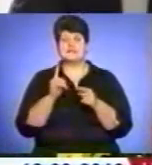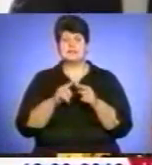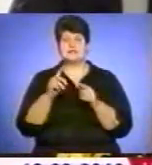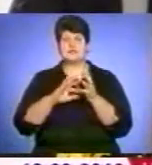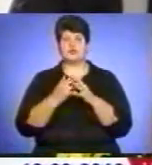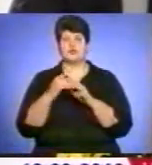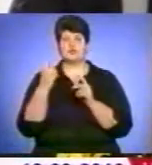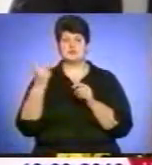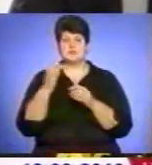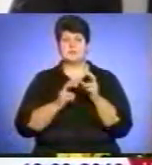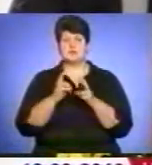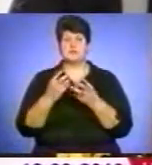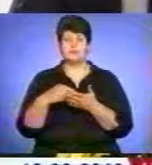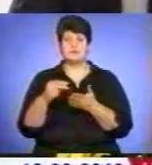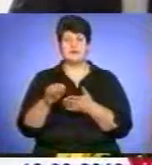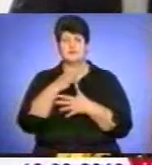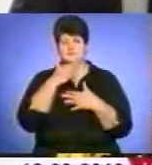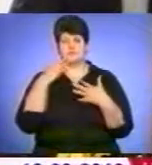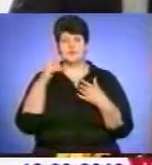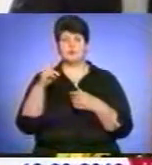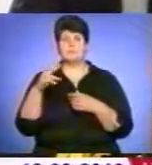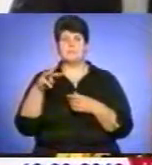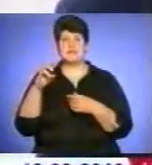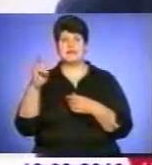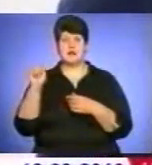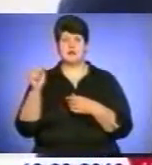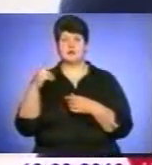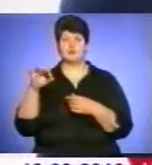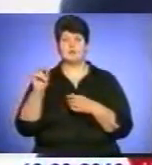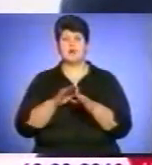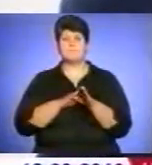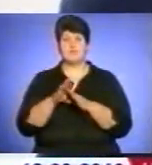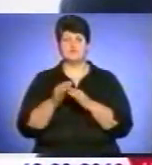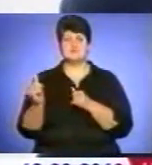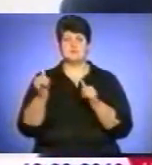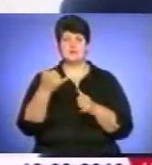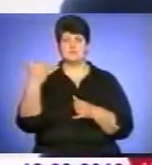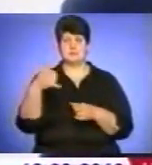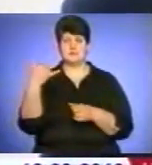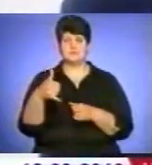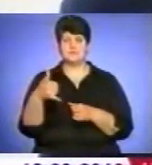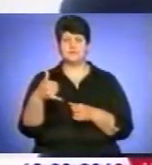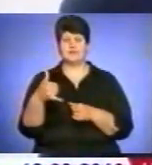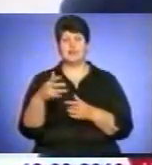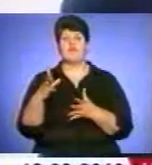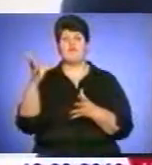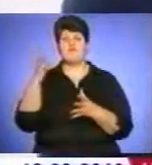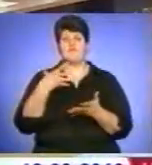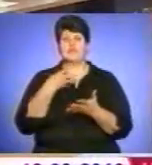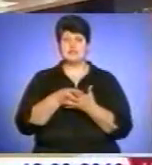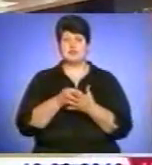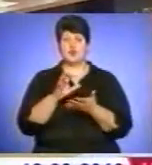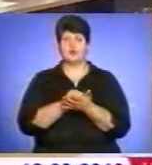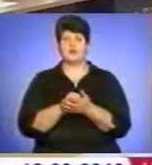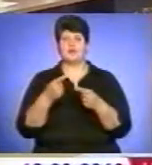підприємства придбали достатню кількість змін добрив. Вони повністю забезпечені пально-мастильними матеріалами, власною та орендованою